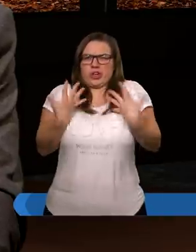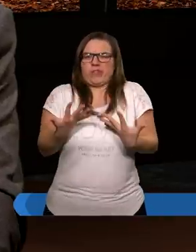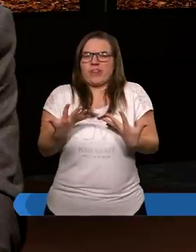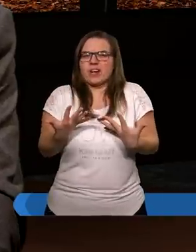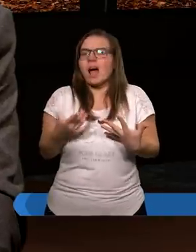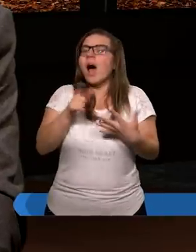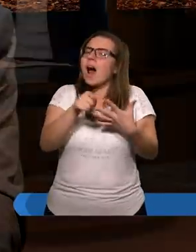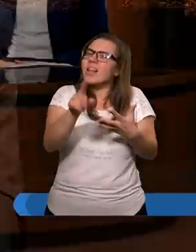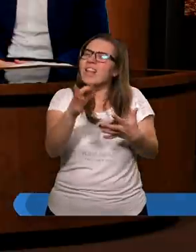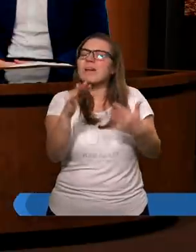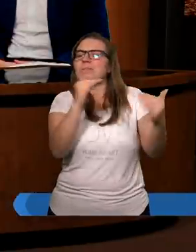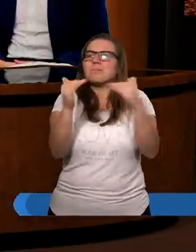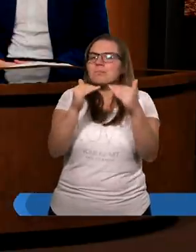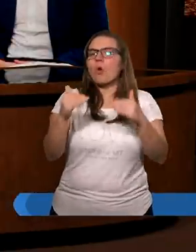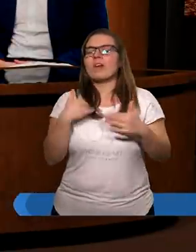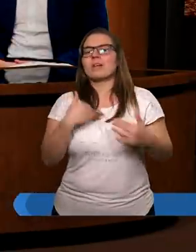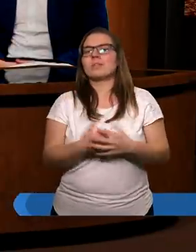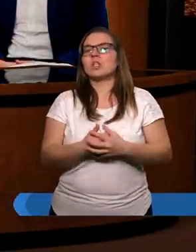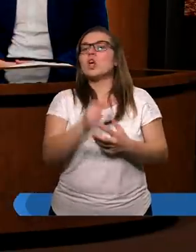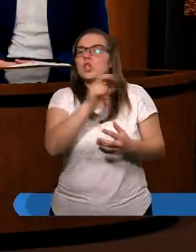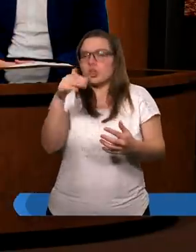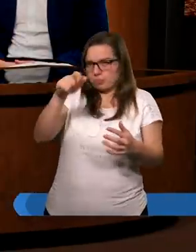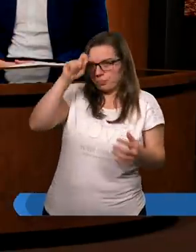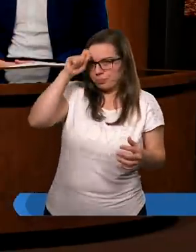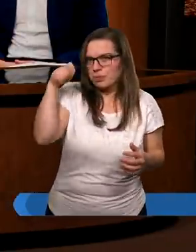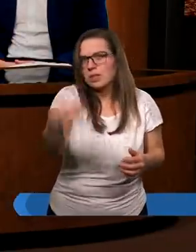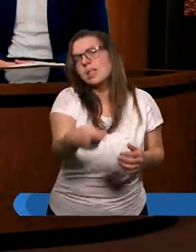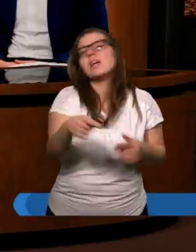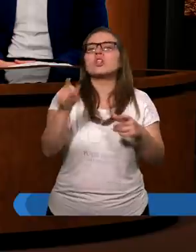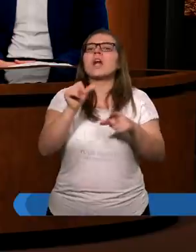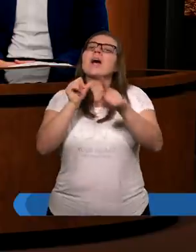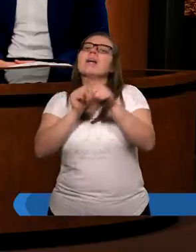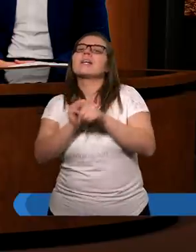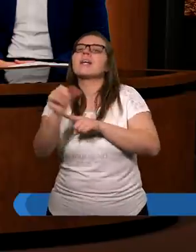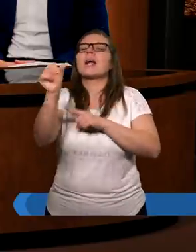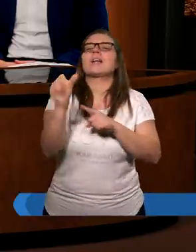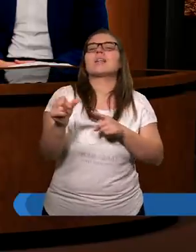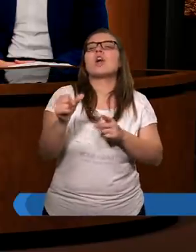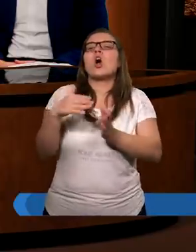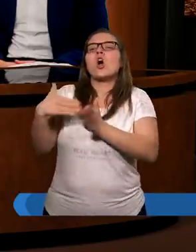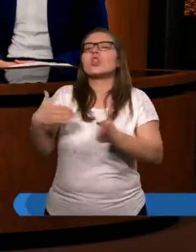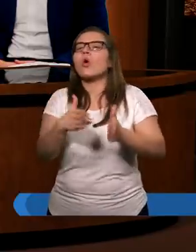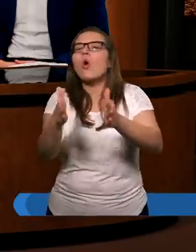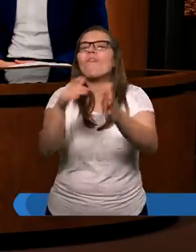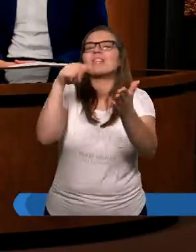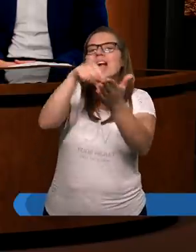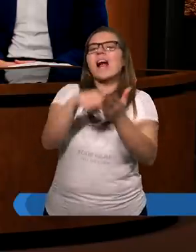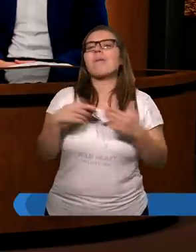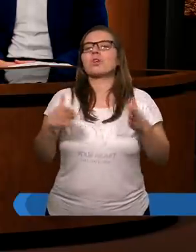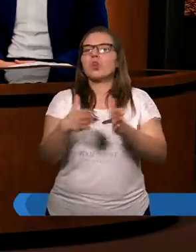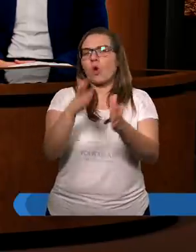takiego funkcjonowało. Tak, ale czy mogli się nazywać, co jesteśmy, wyznawcami drogą?